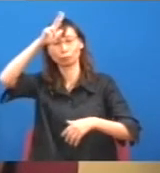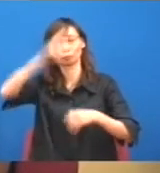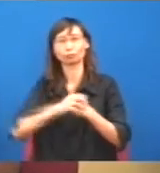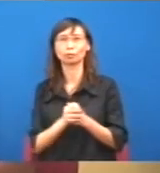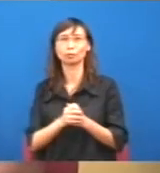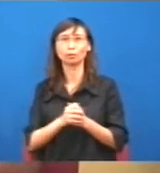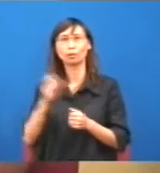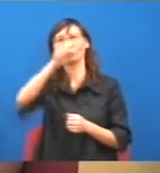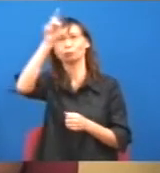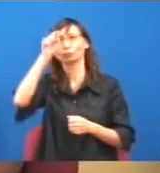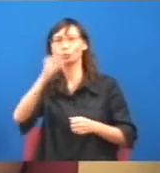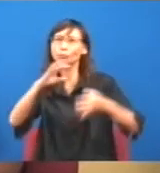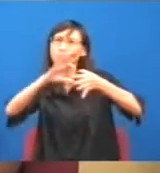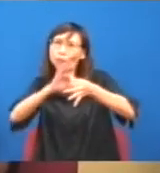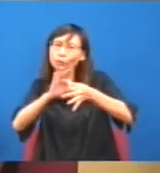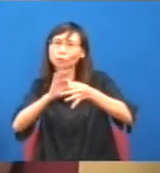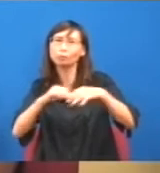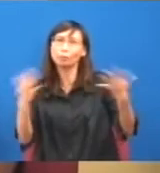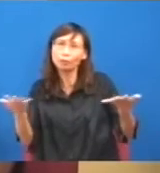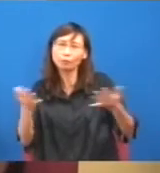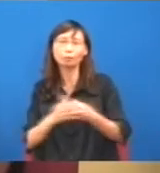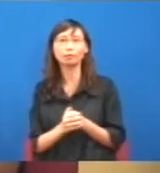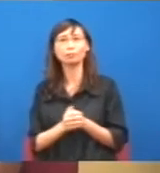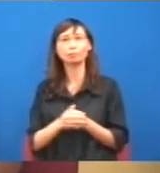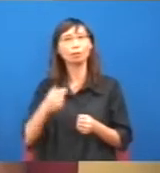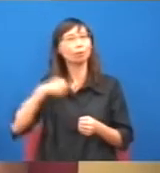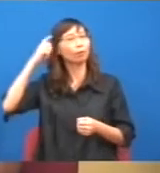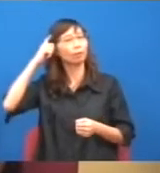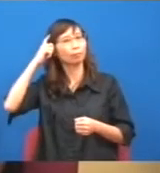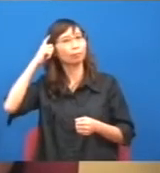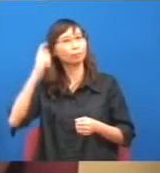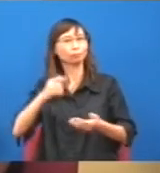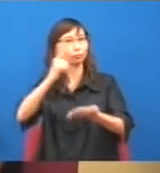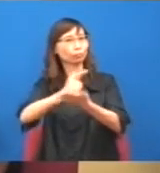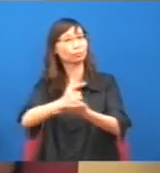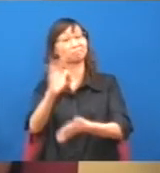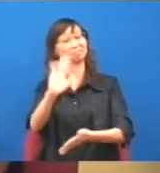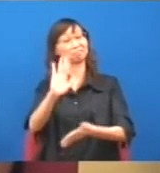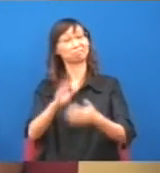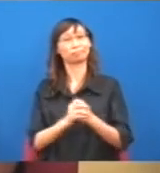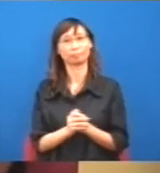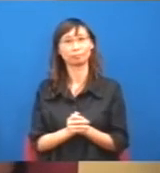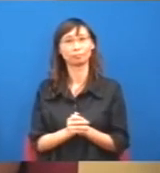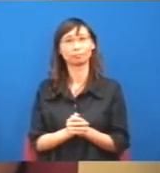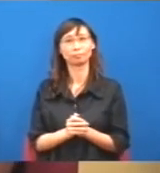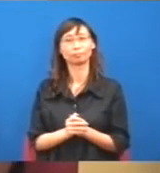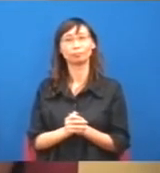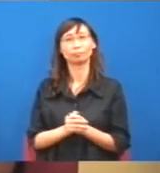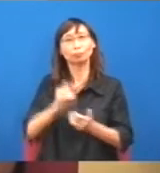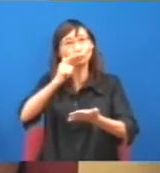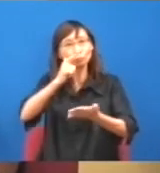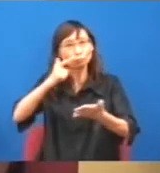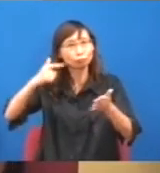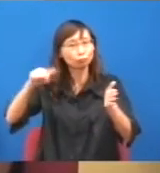有個關係在道等等但我想這件事都不是最糟糕最糟糕的事其實就是你